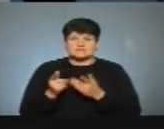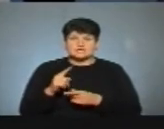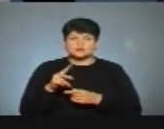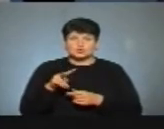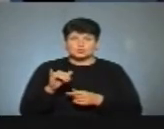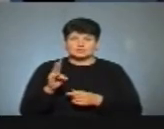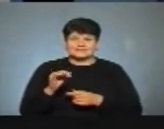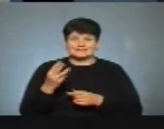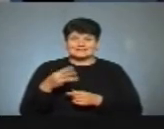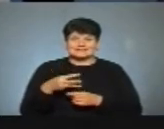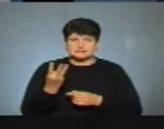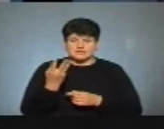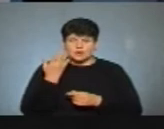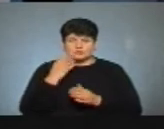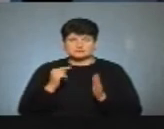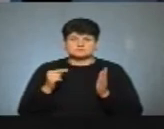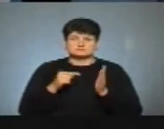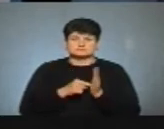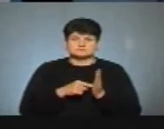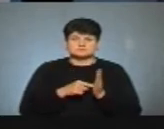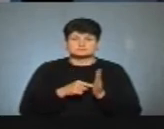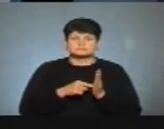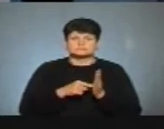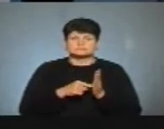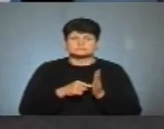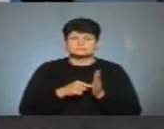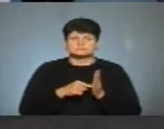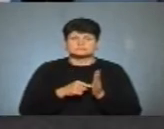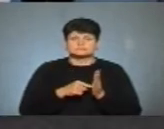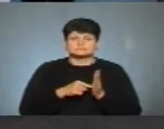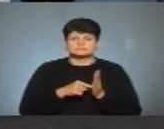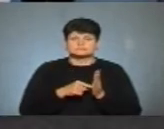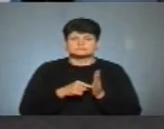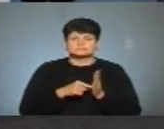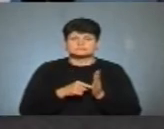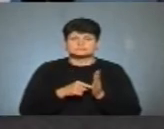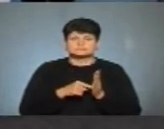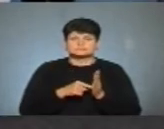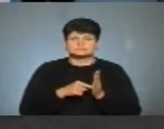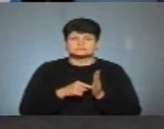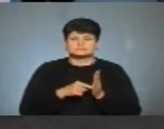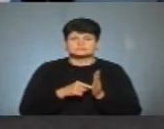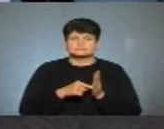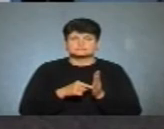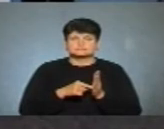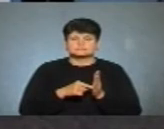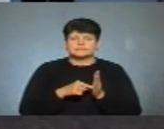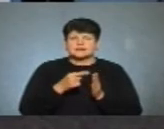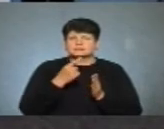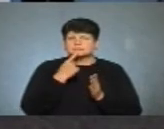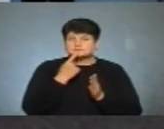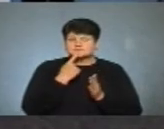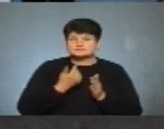Це коли ви опинюєтеся в такому «Смакуй життя в зеленому стилі».